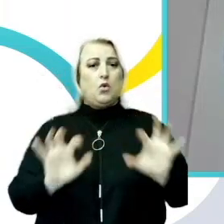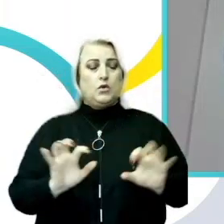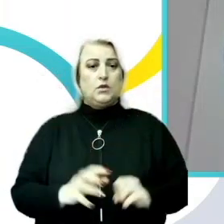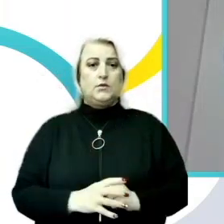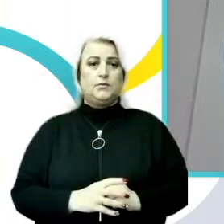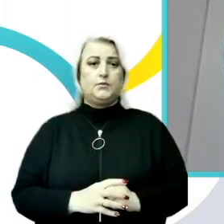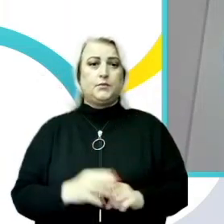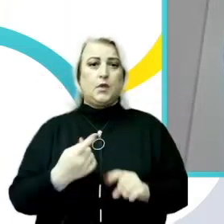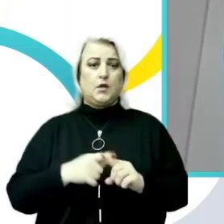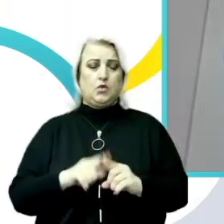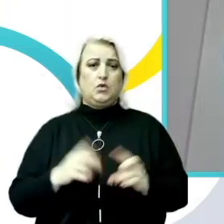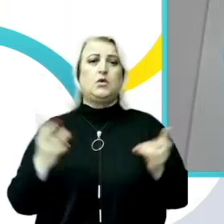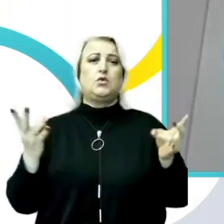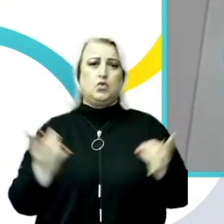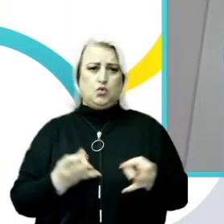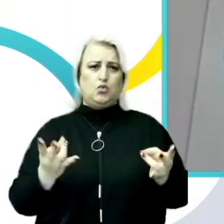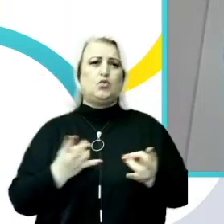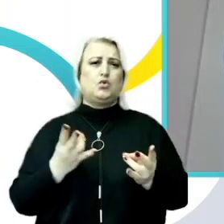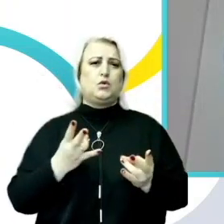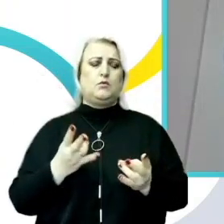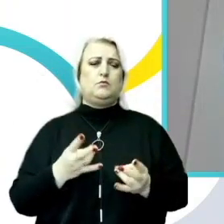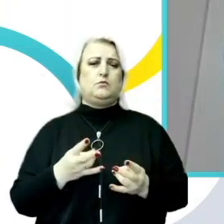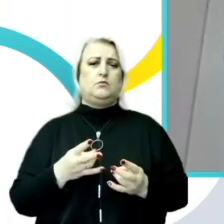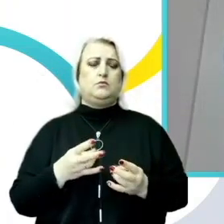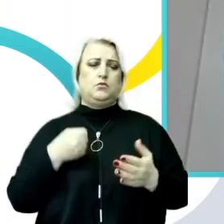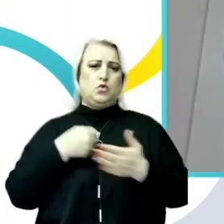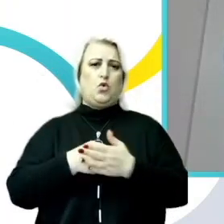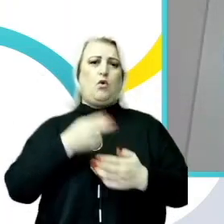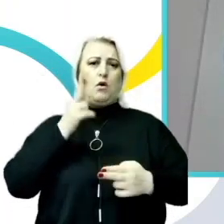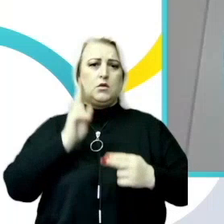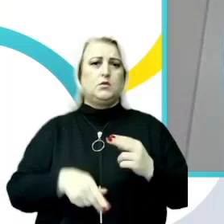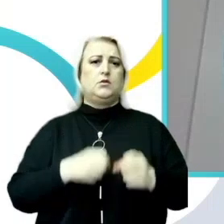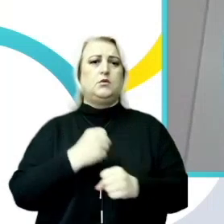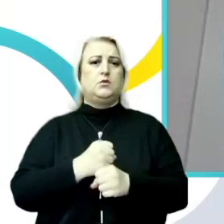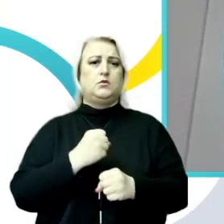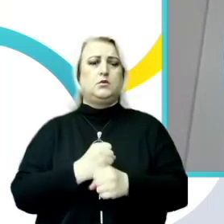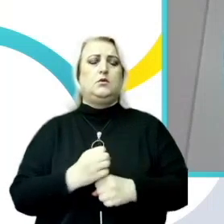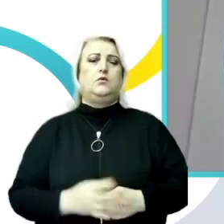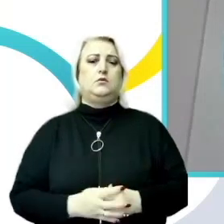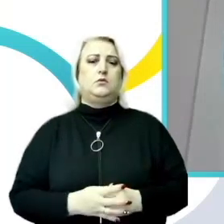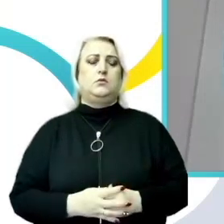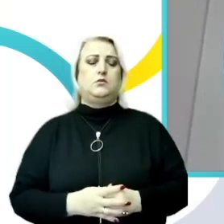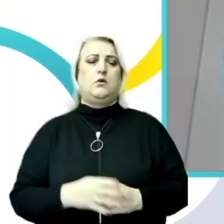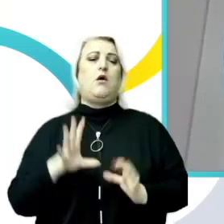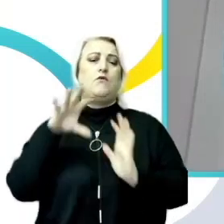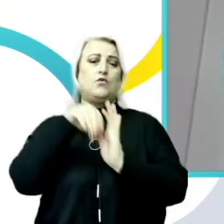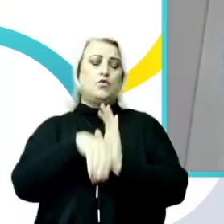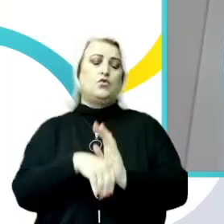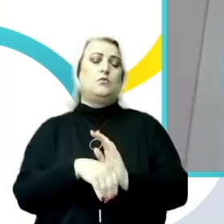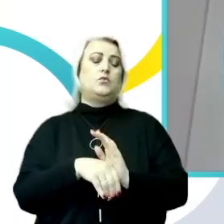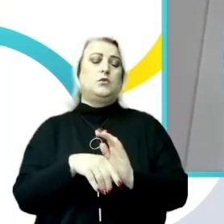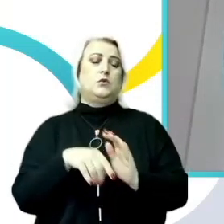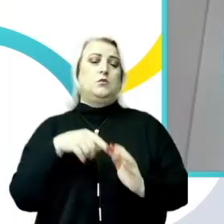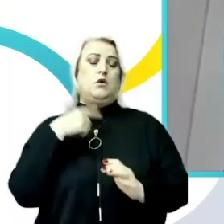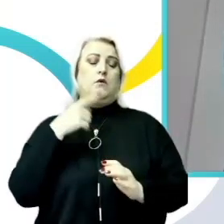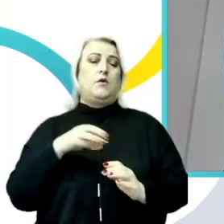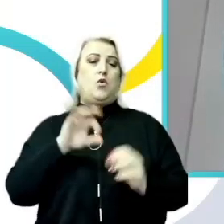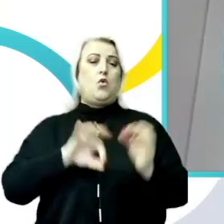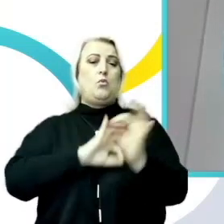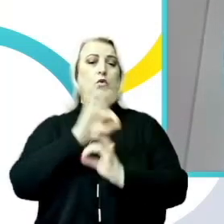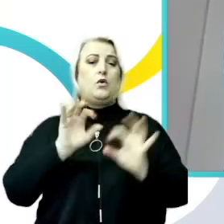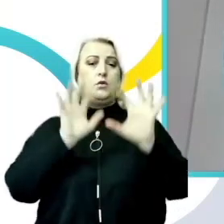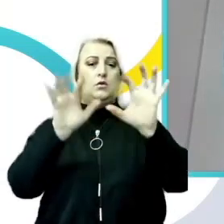care necesită a fi duse până la capăt. Mă refer aici inclusiv la proiectul de lege